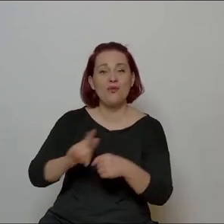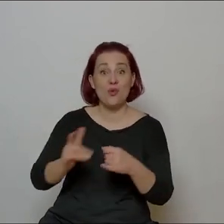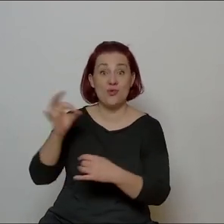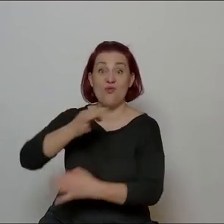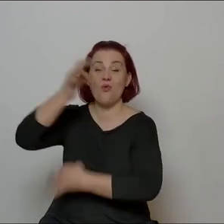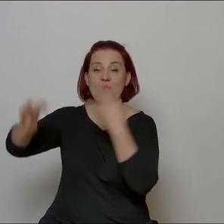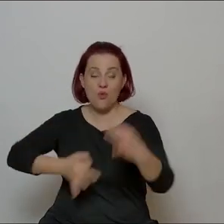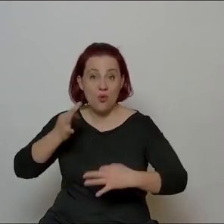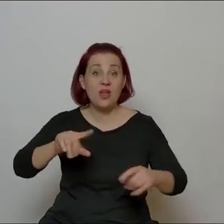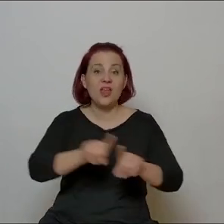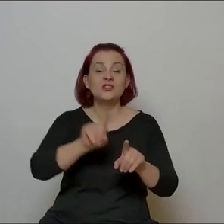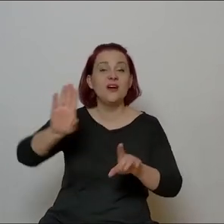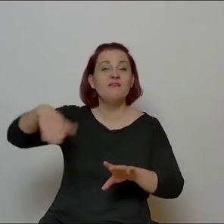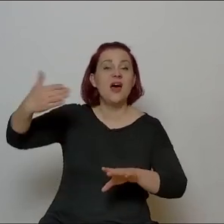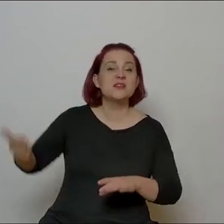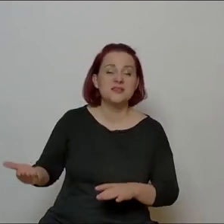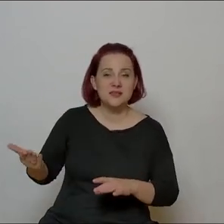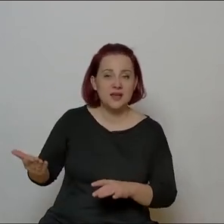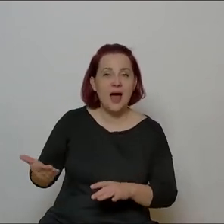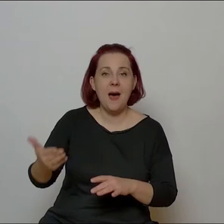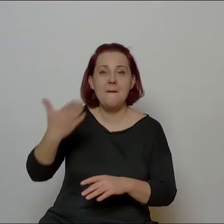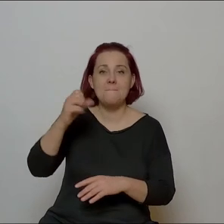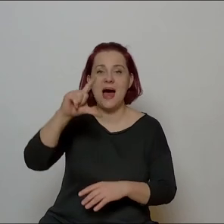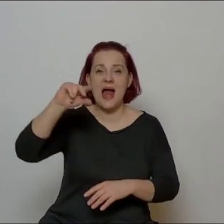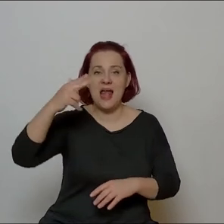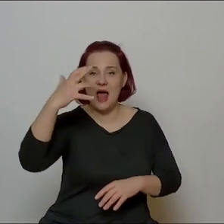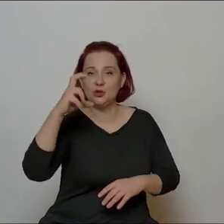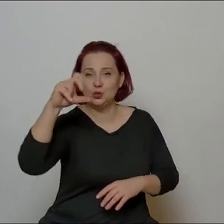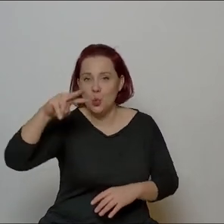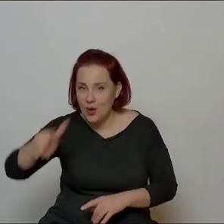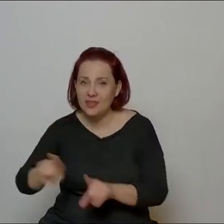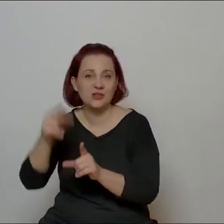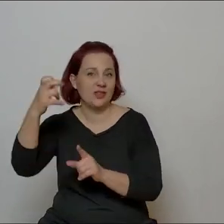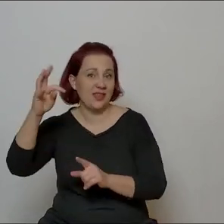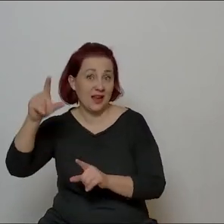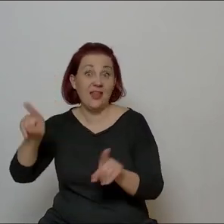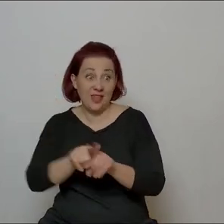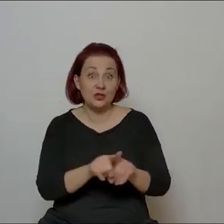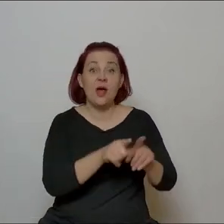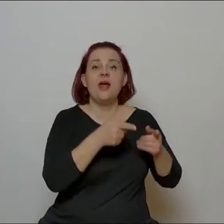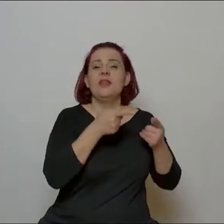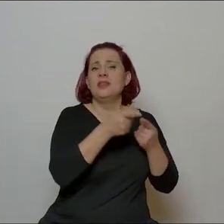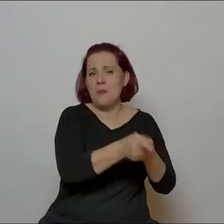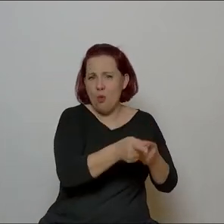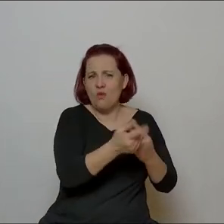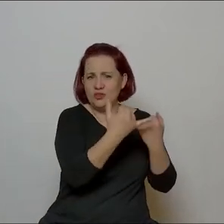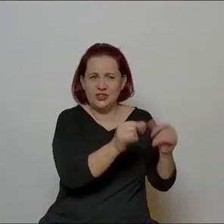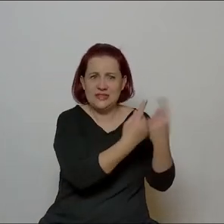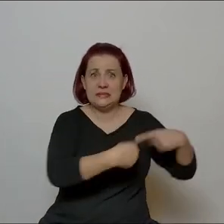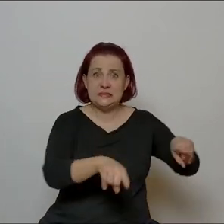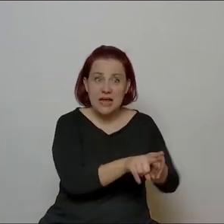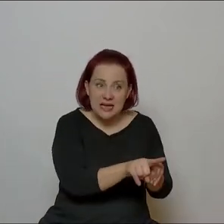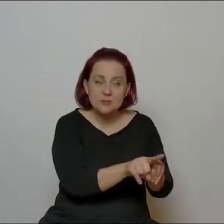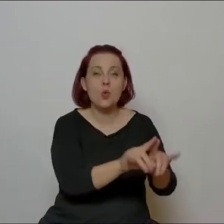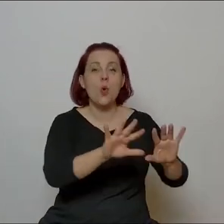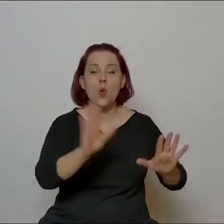Natalii, wersji Maleńczuka, żeby namówić zespół Eaps, który zagrał wersję instrumentalną tego utworu,